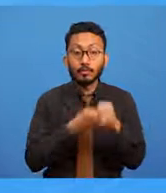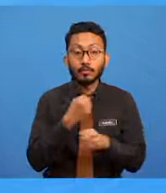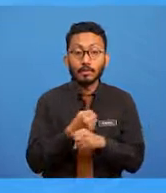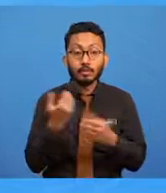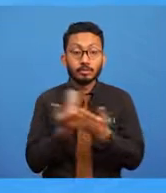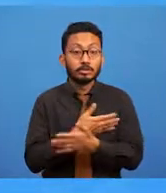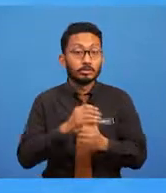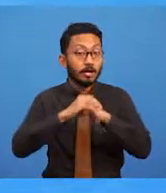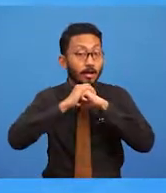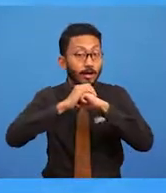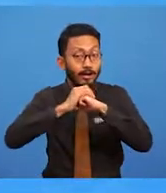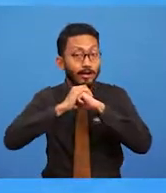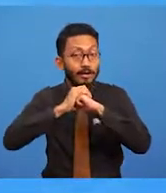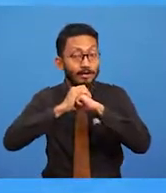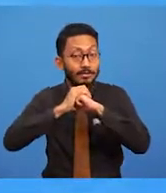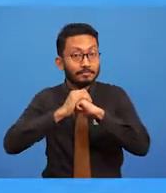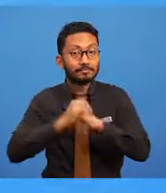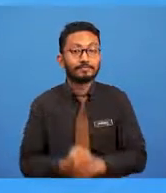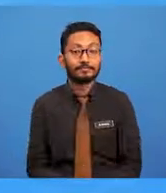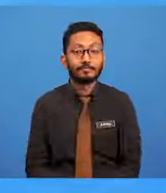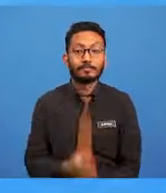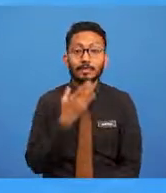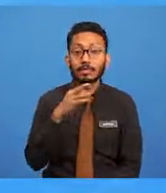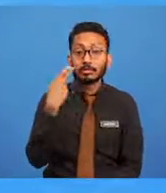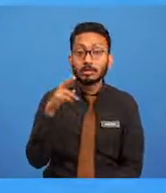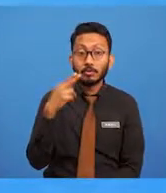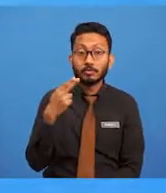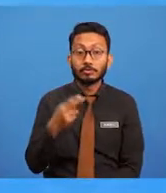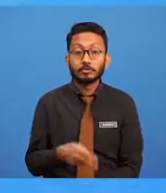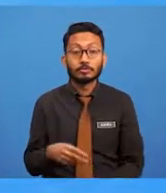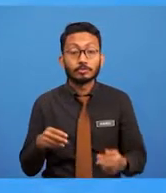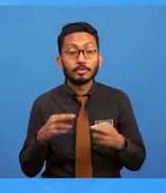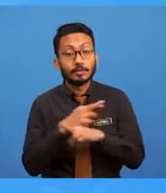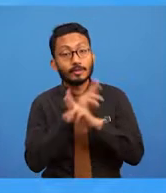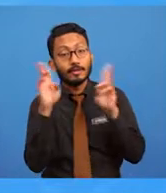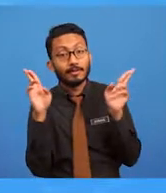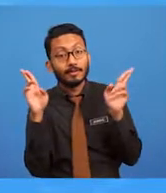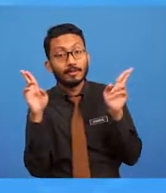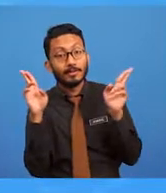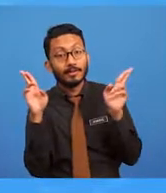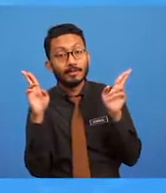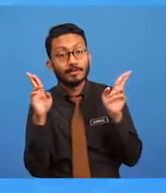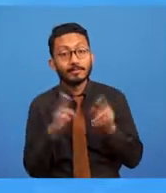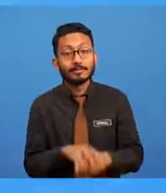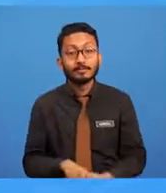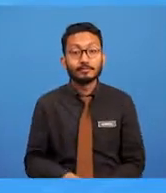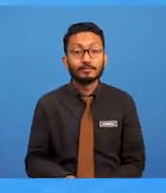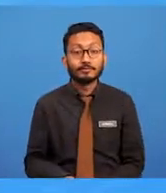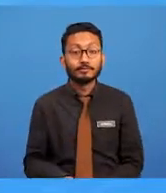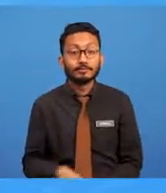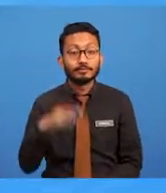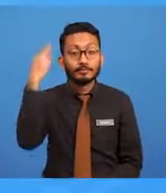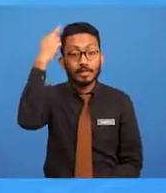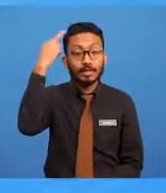hijau dipadankan dengan Hari Raya Aidilfitri dan warna ungu untuk